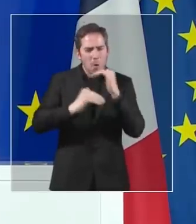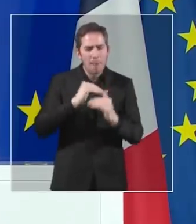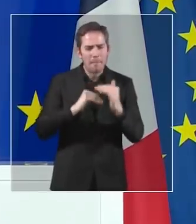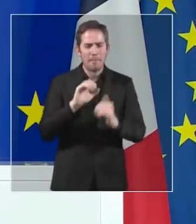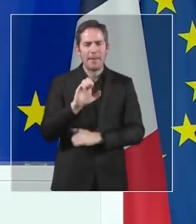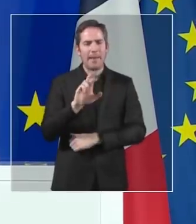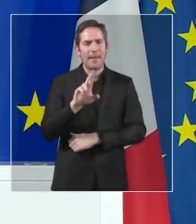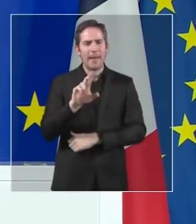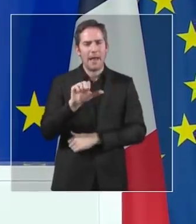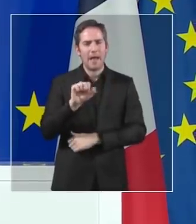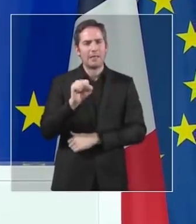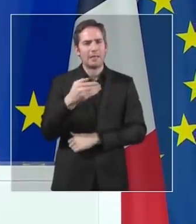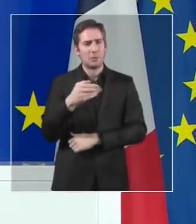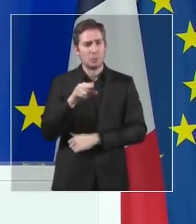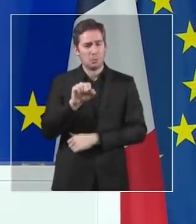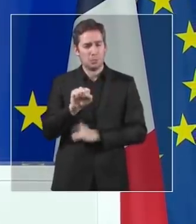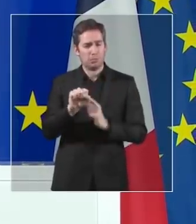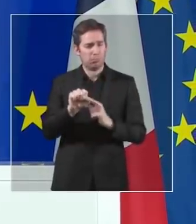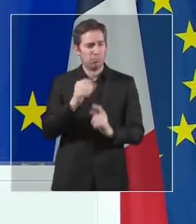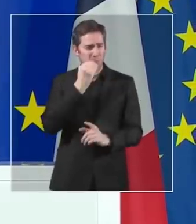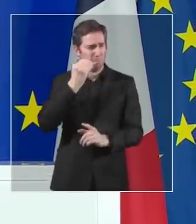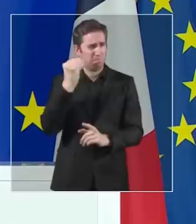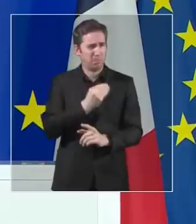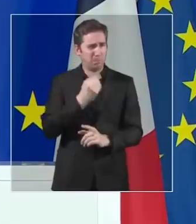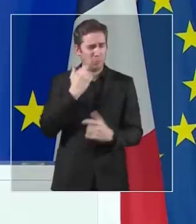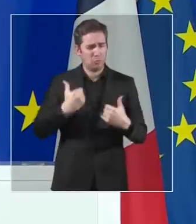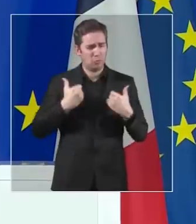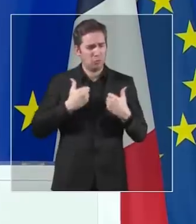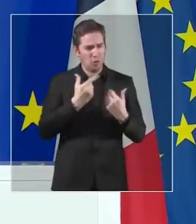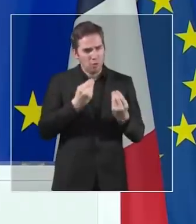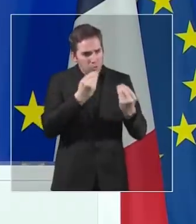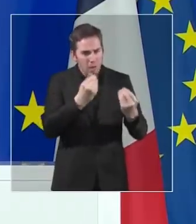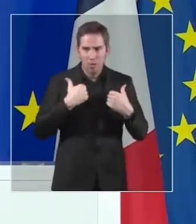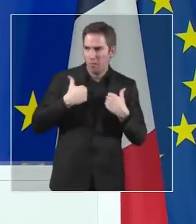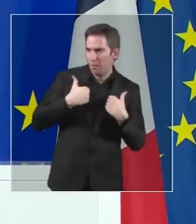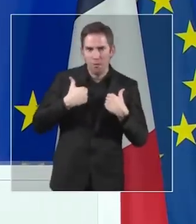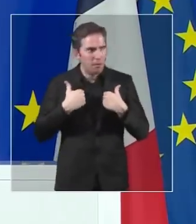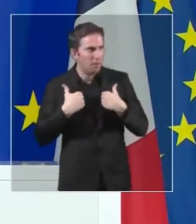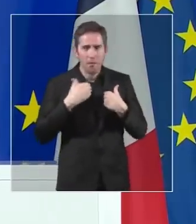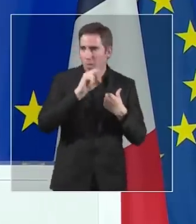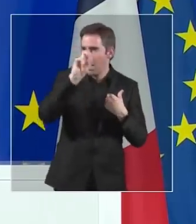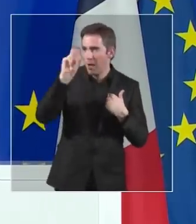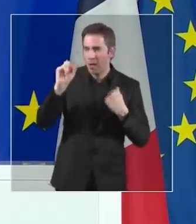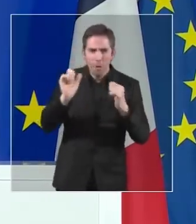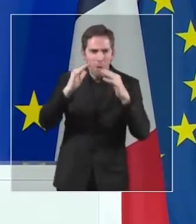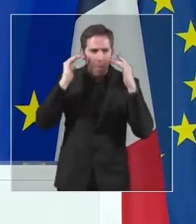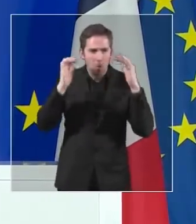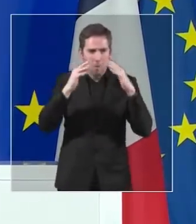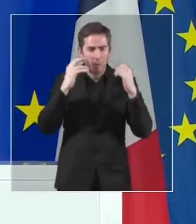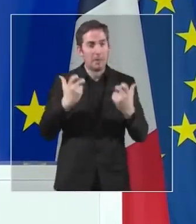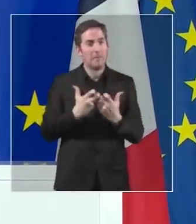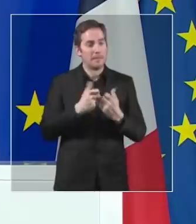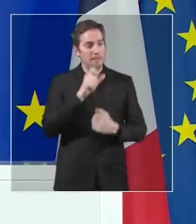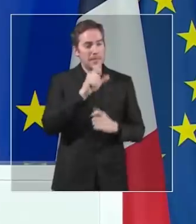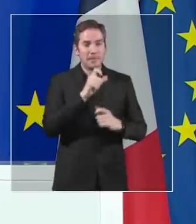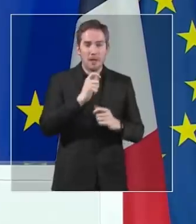car il donne une ouverture d'esprit qui est un bagage unique dans la vie adulte. Nous l'avons déjà élargi aux apprentis. Et